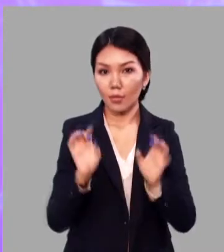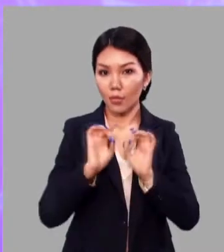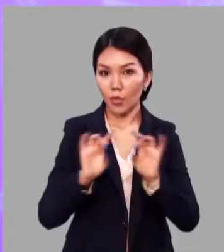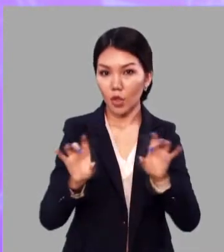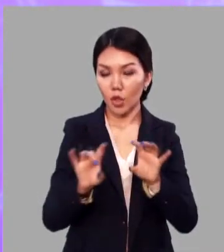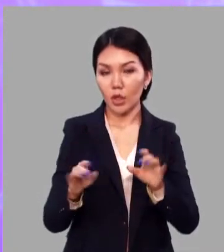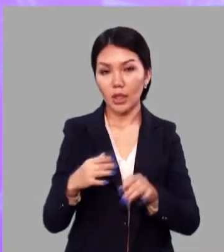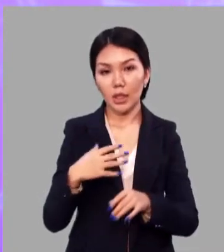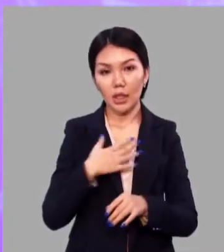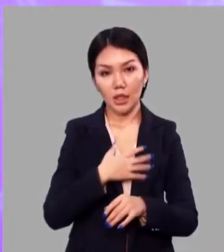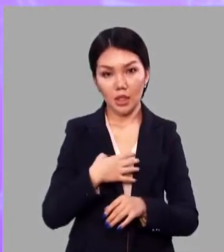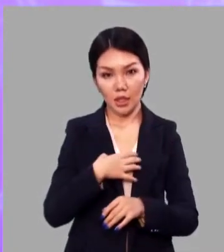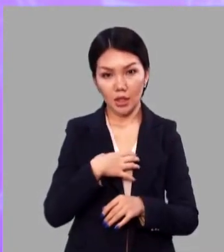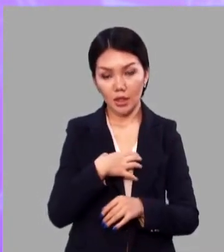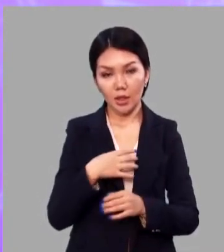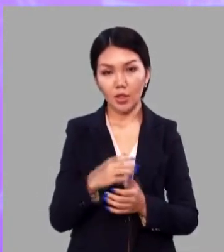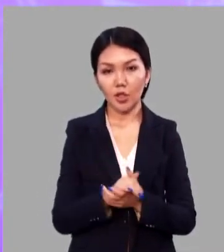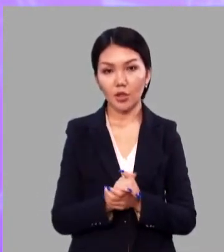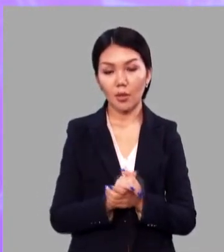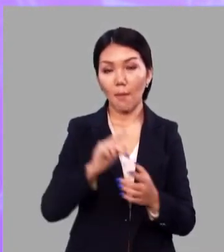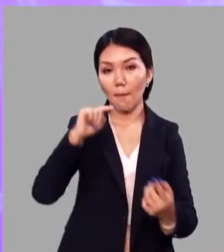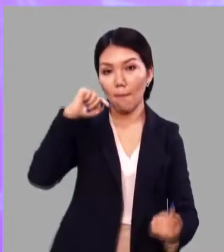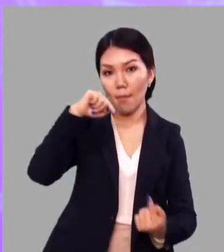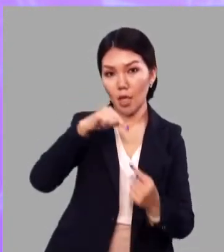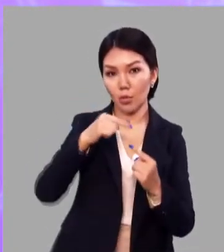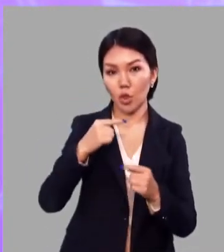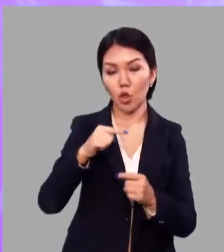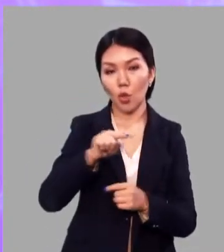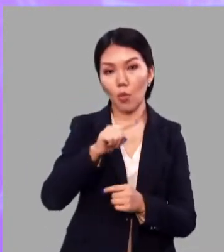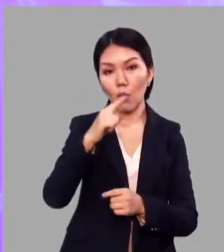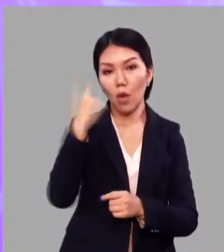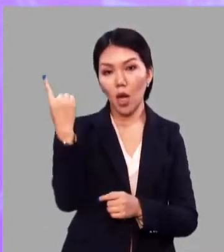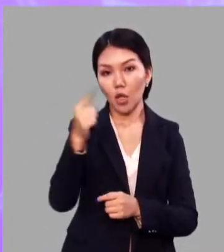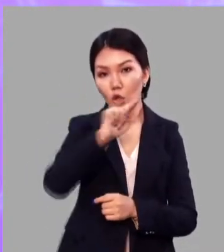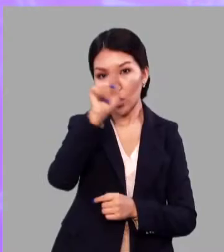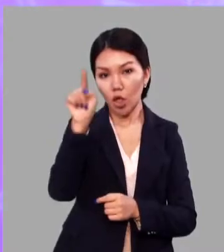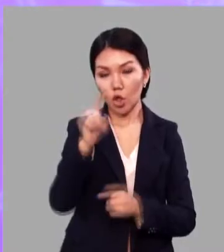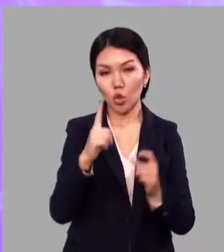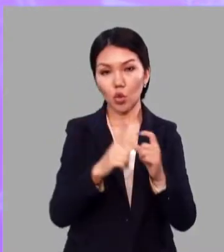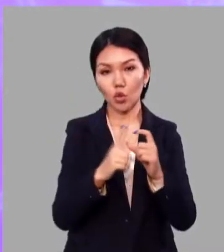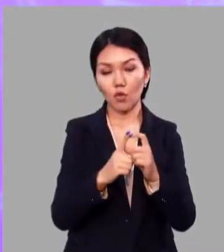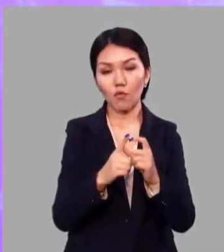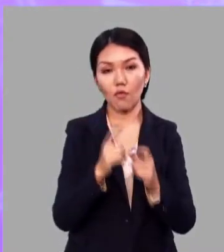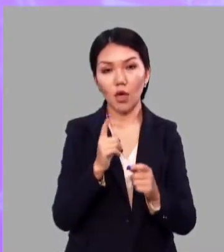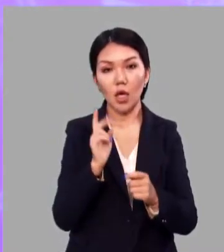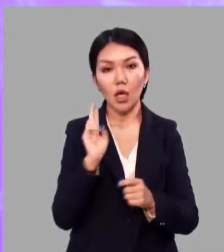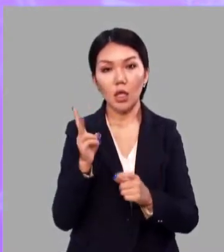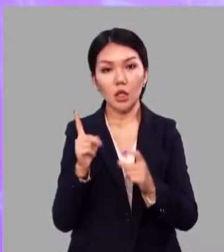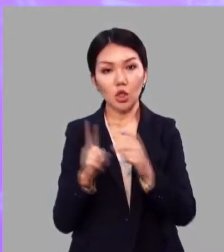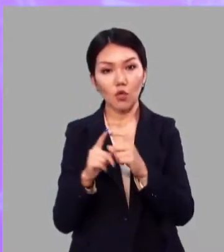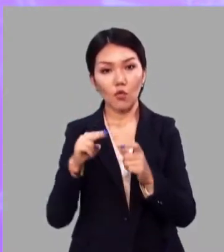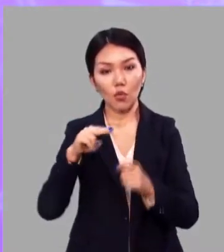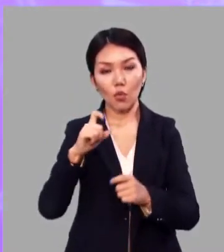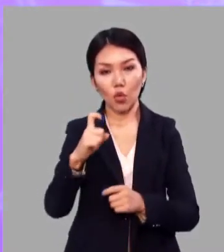их значения. Подберем однокоренное слово к слову пух.